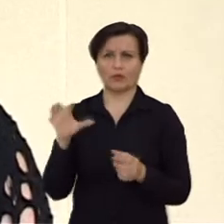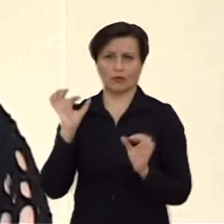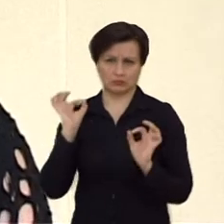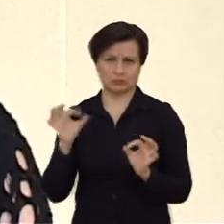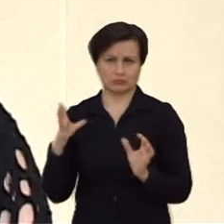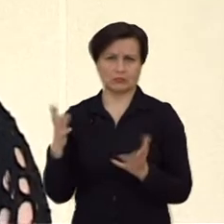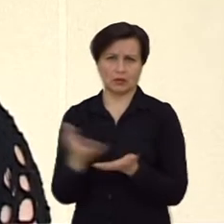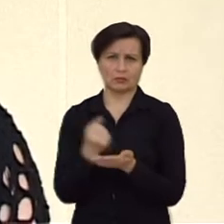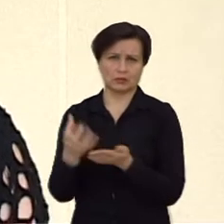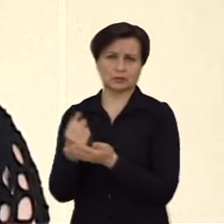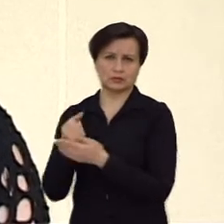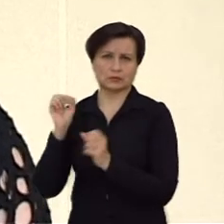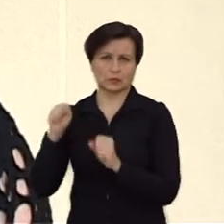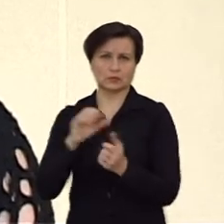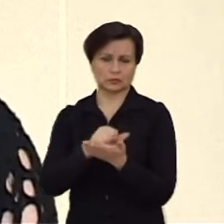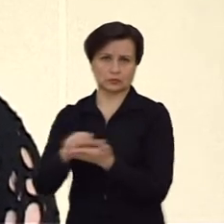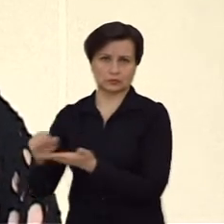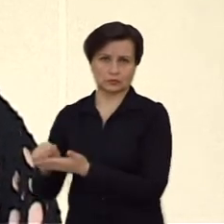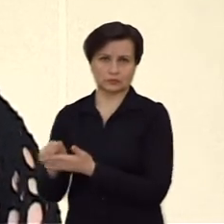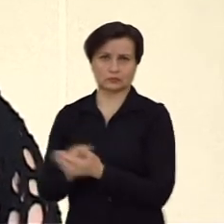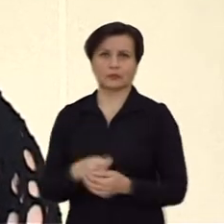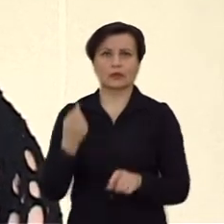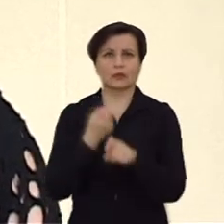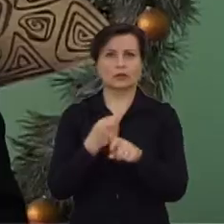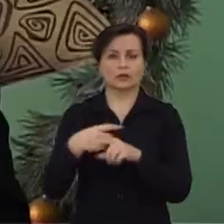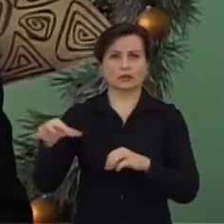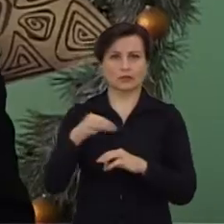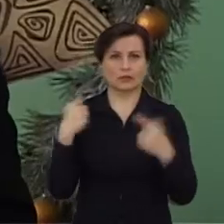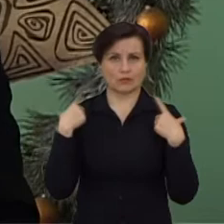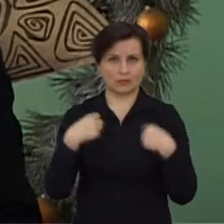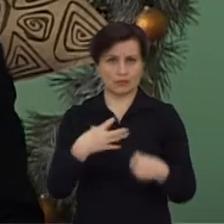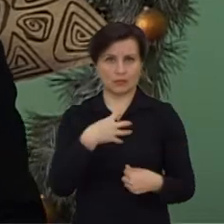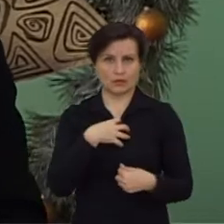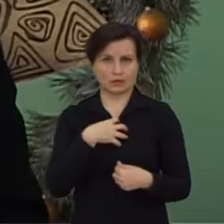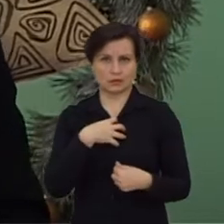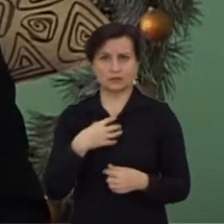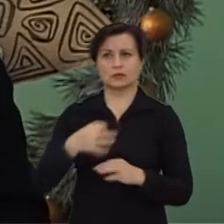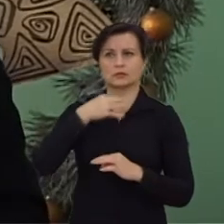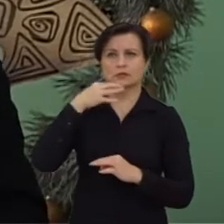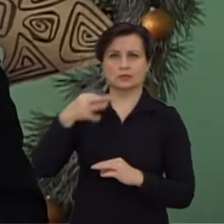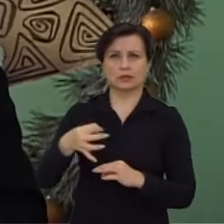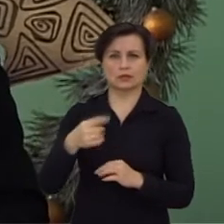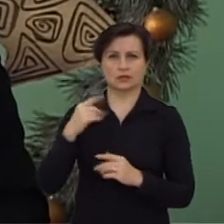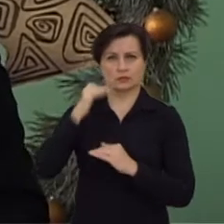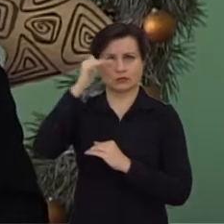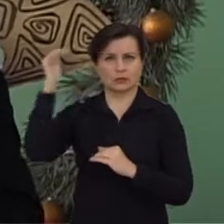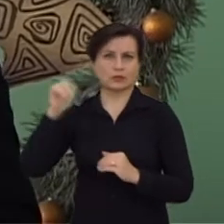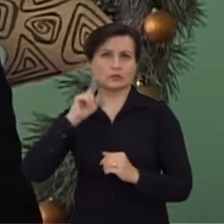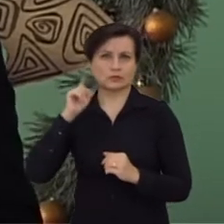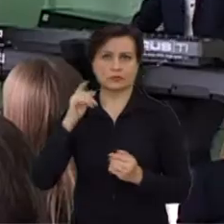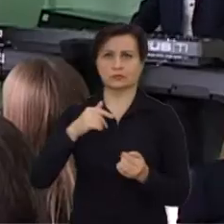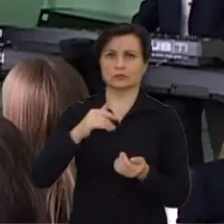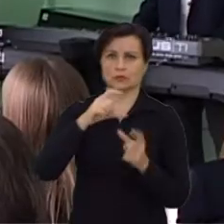rado, kuo užsiimti būtent tuose atviros erdvėse. Kėdainių rajonos valdybės meras Saulius Grinkevičius akcentavo,